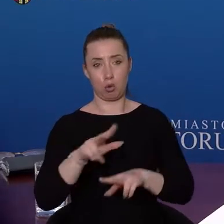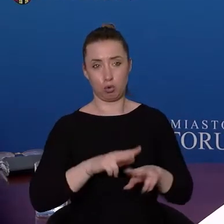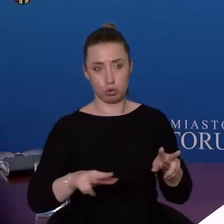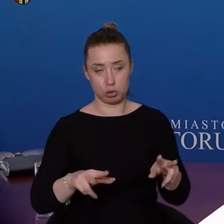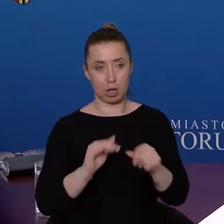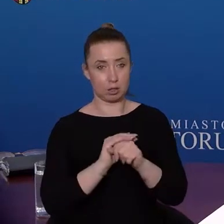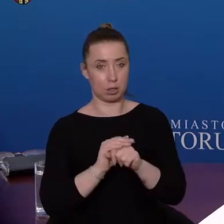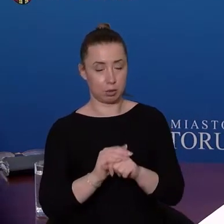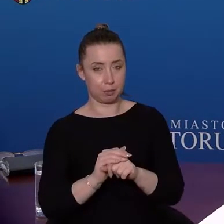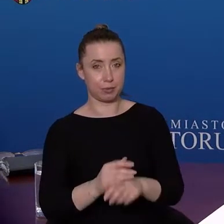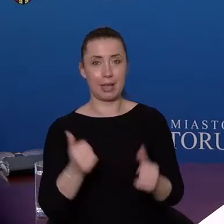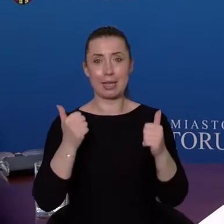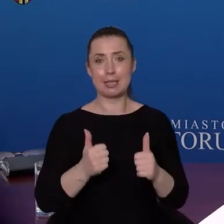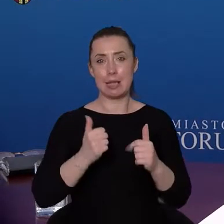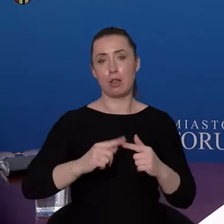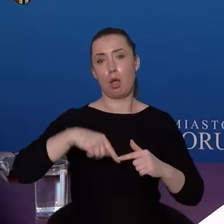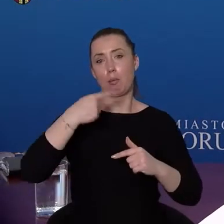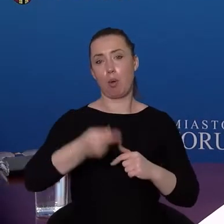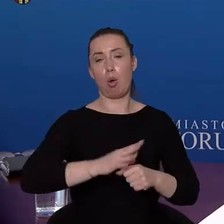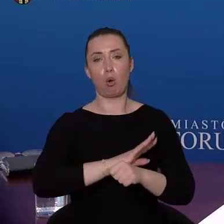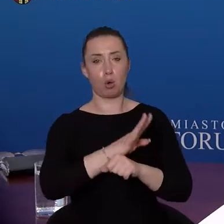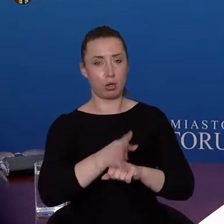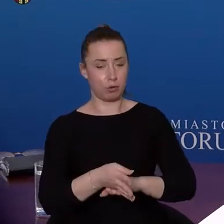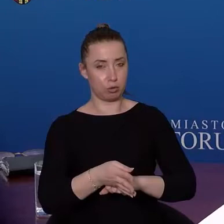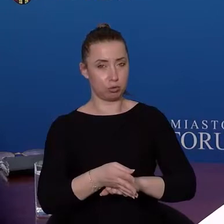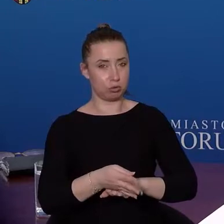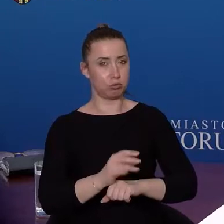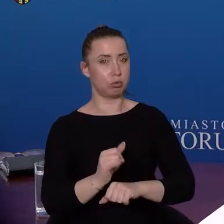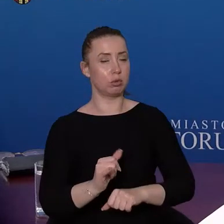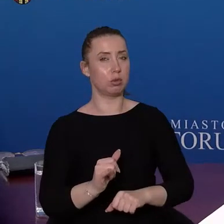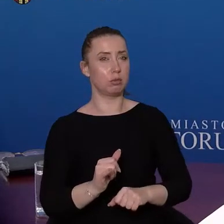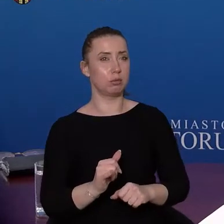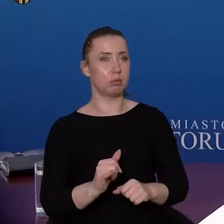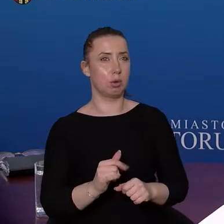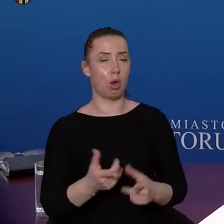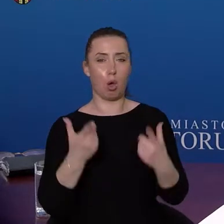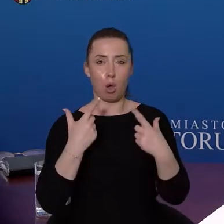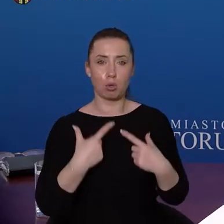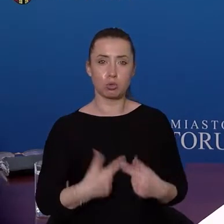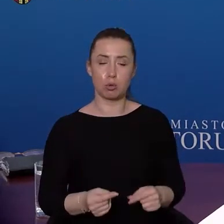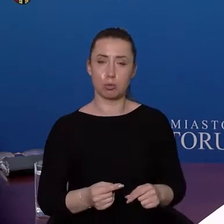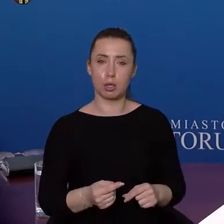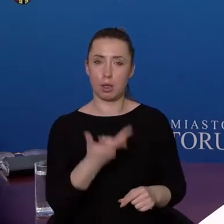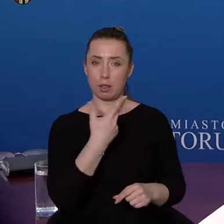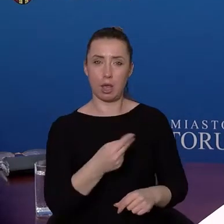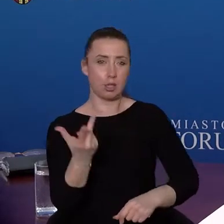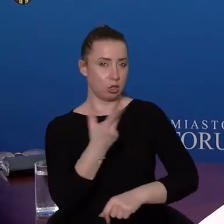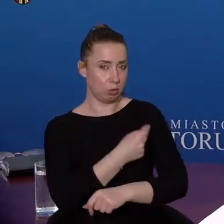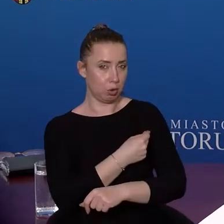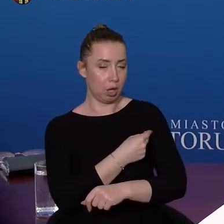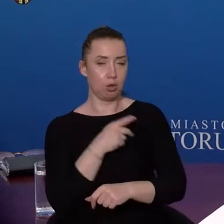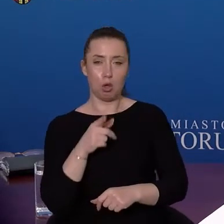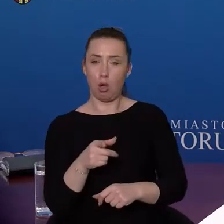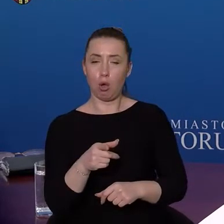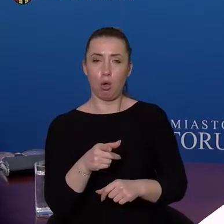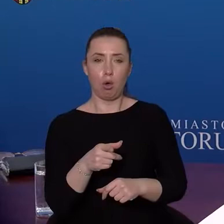Stany po-covidowe, nawet po wyzdrowieniu wśród osób niezaszczepionych, są bardzo groźne i bardzo niebezpieczne. O tym